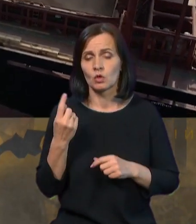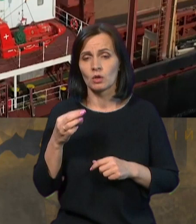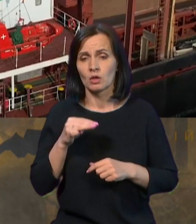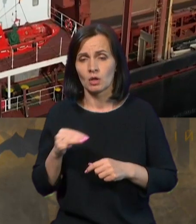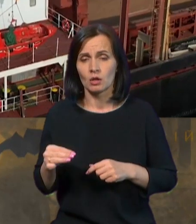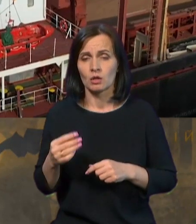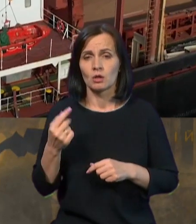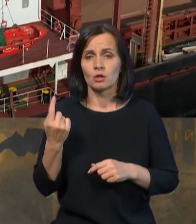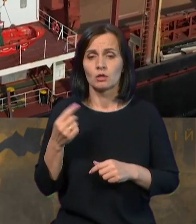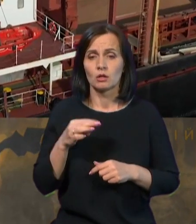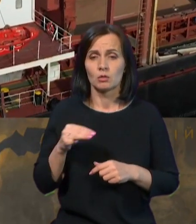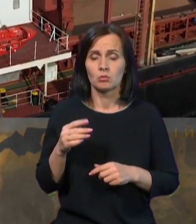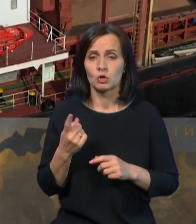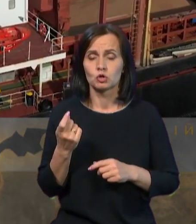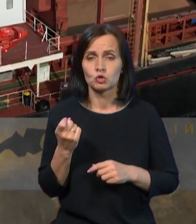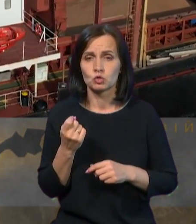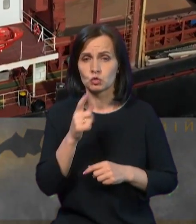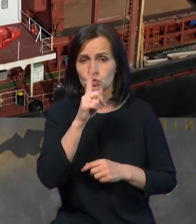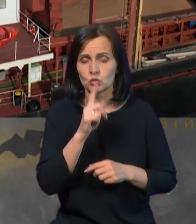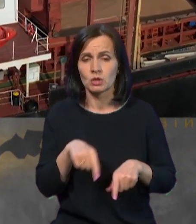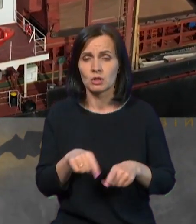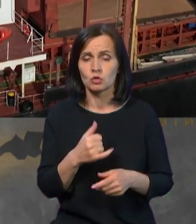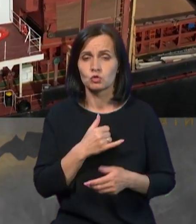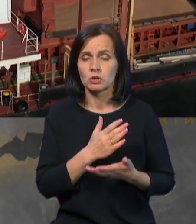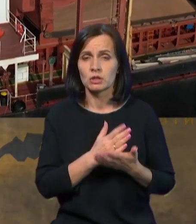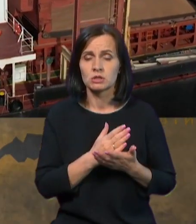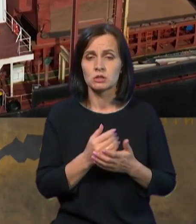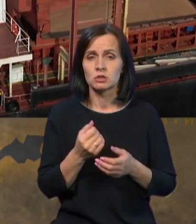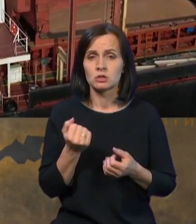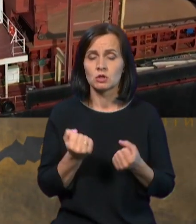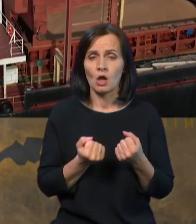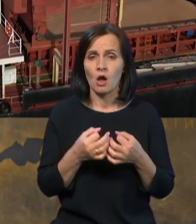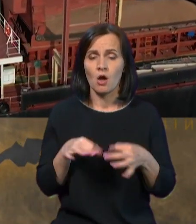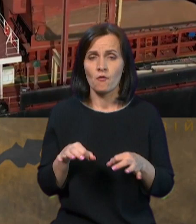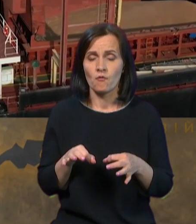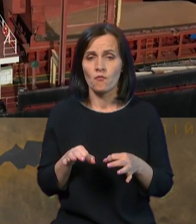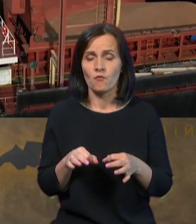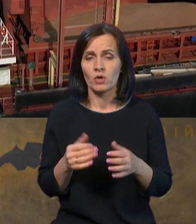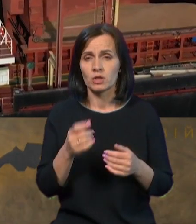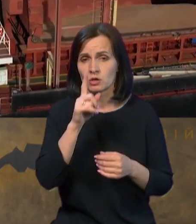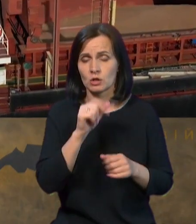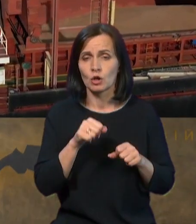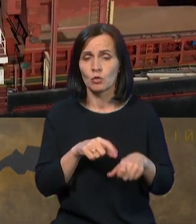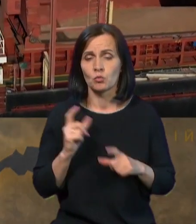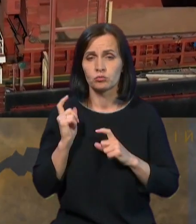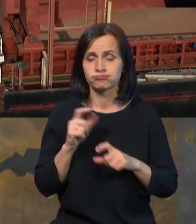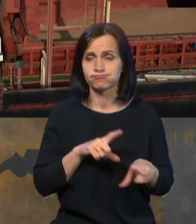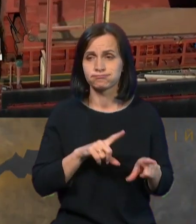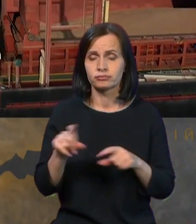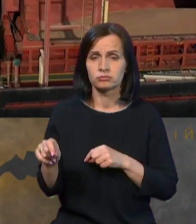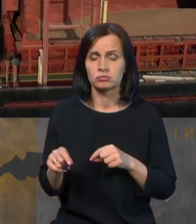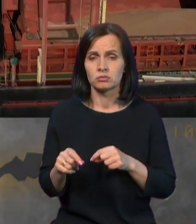зернових та олійних. Також у нас є автотранспорт, який десь півмільйона на місяць може відвантажувати. І ми